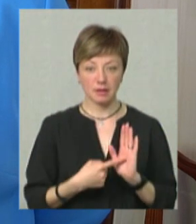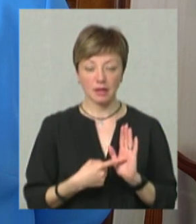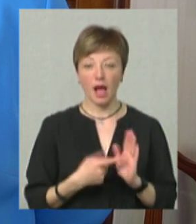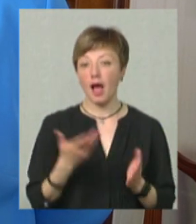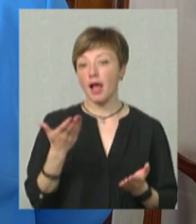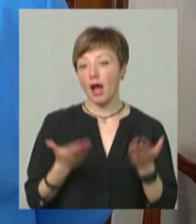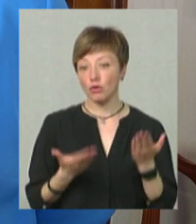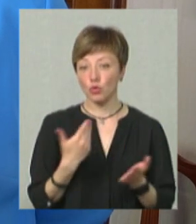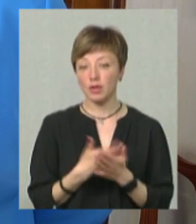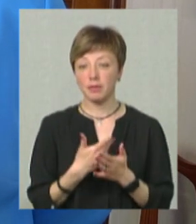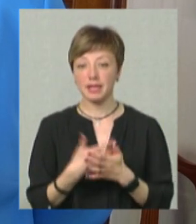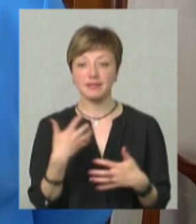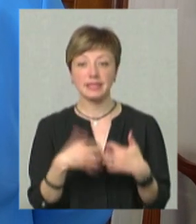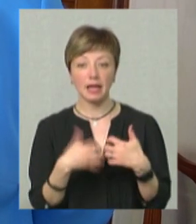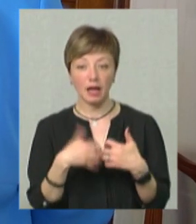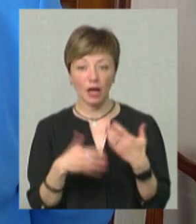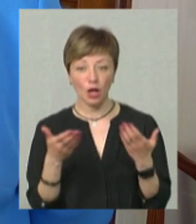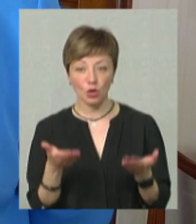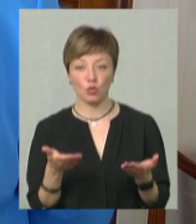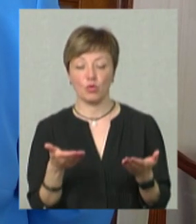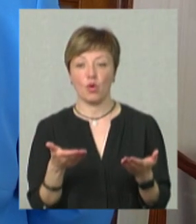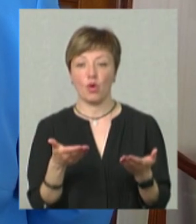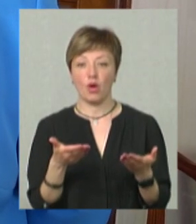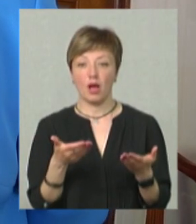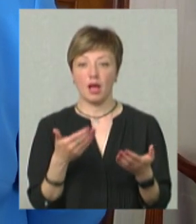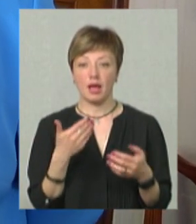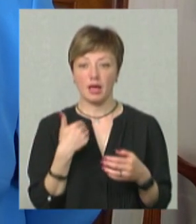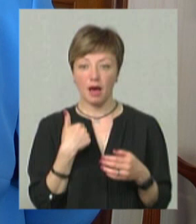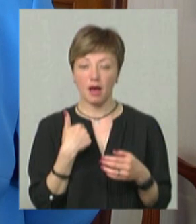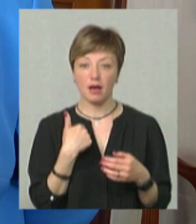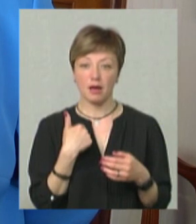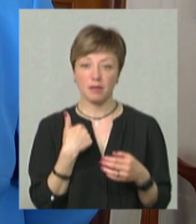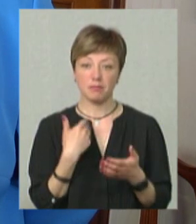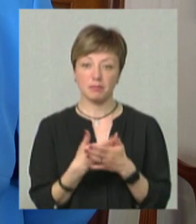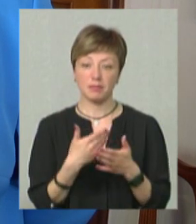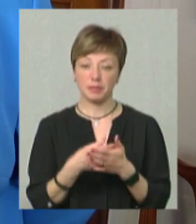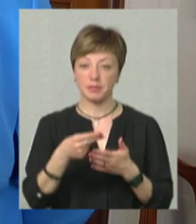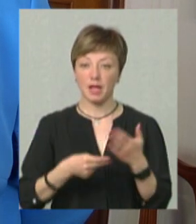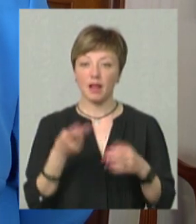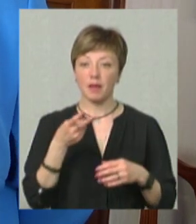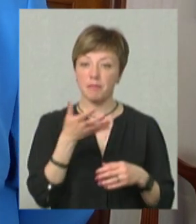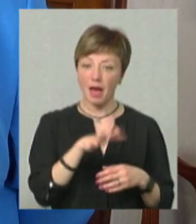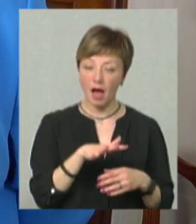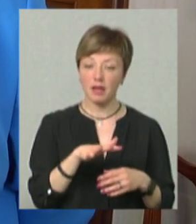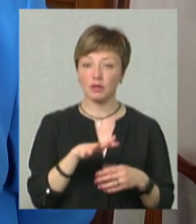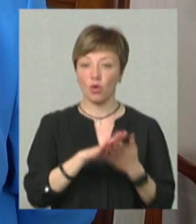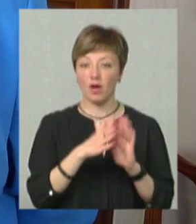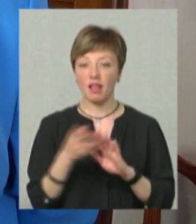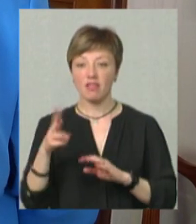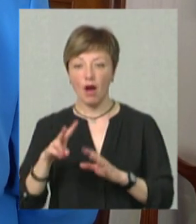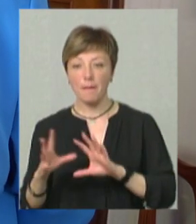Якщо взяти так в середньому, допустим, я посвідчила договорів десь п'ять, то два договори – це були